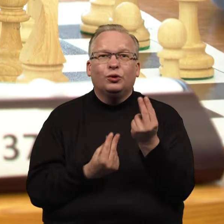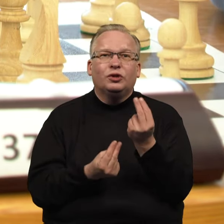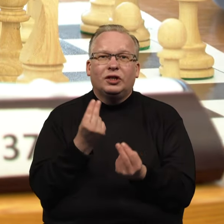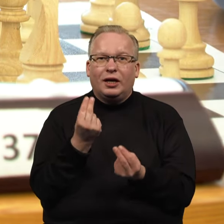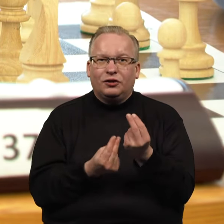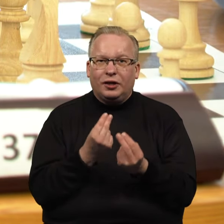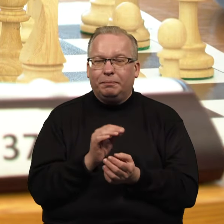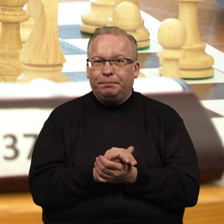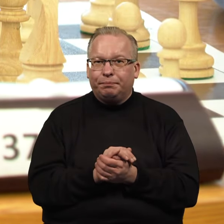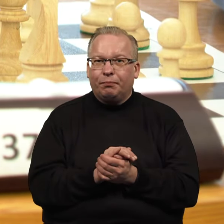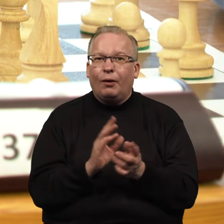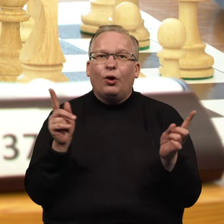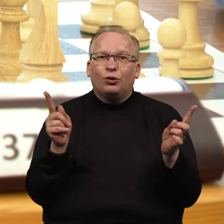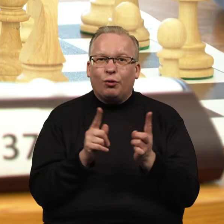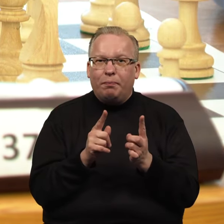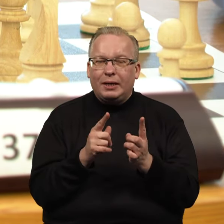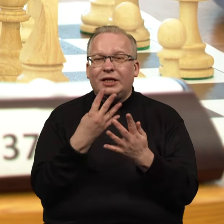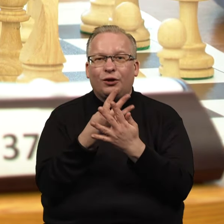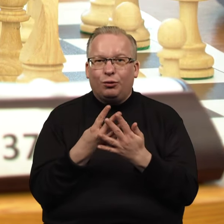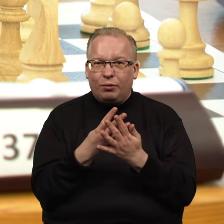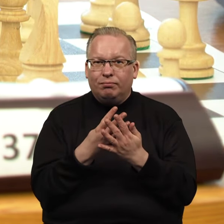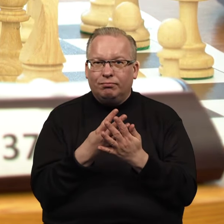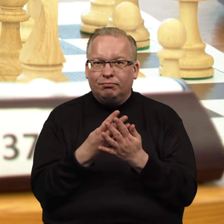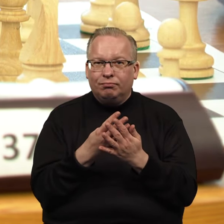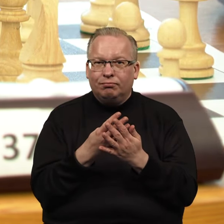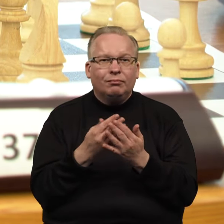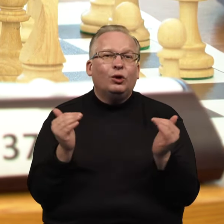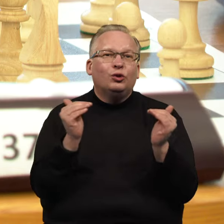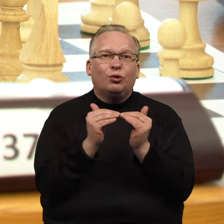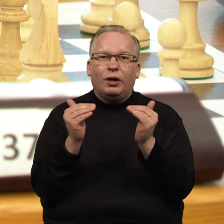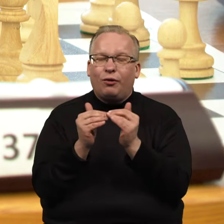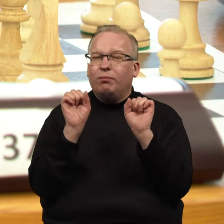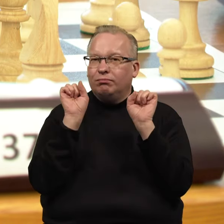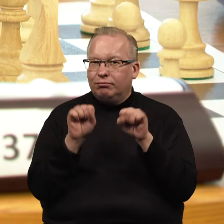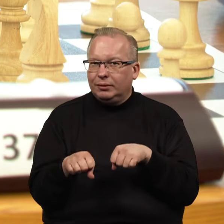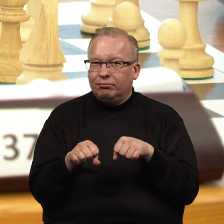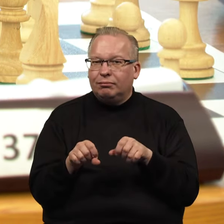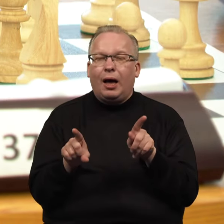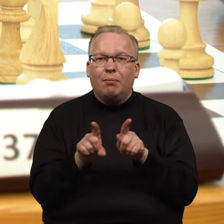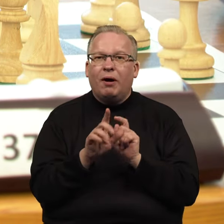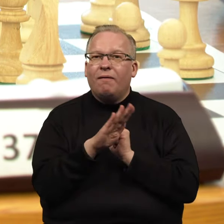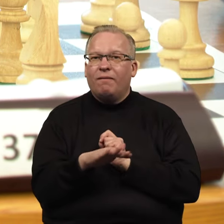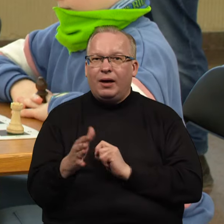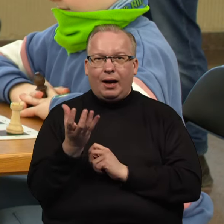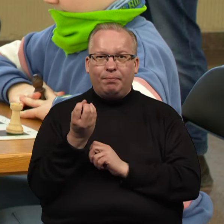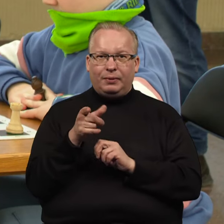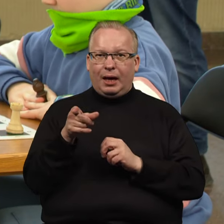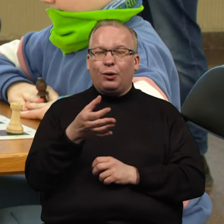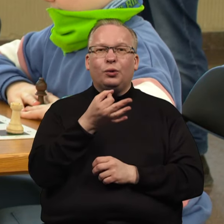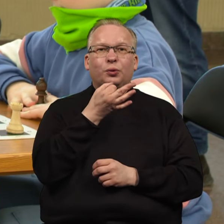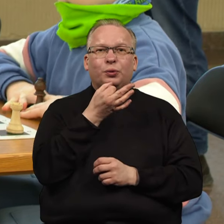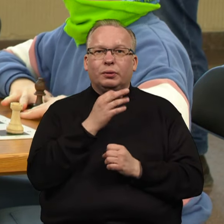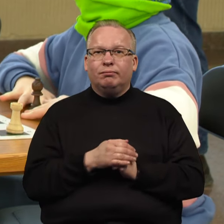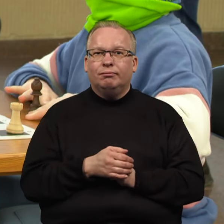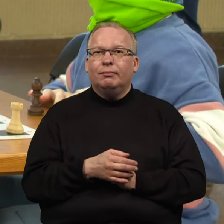tiek trumpesnį turnyrą su lygiojom galimybėm, nes tai vaikam galus per anksti